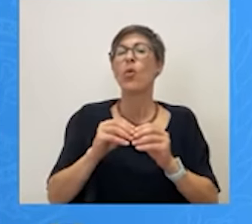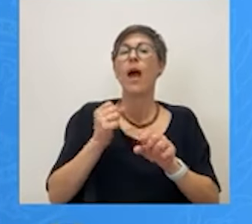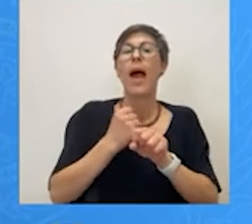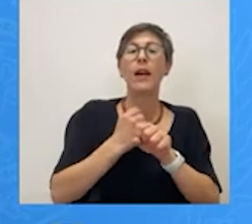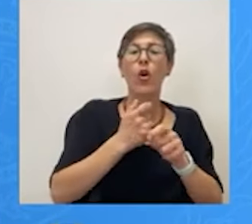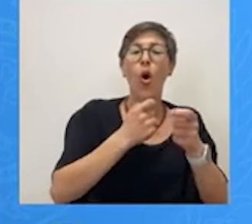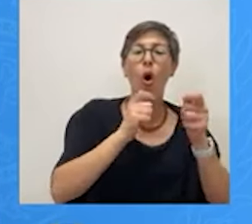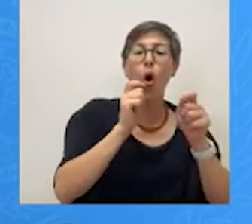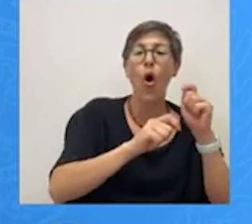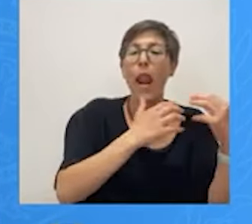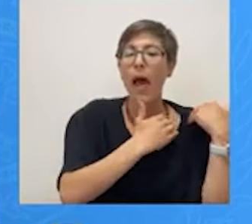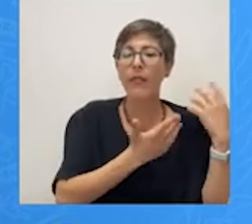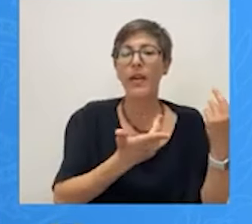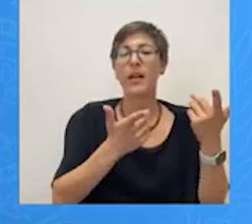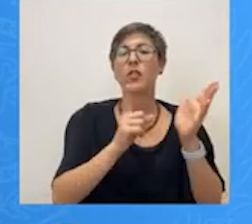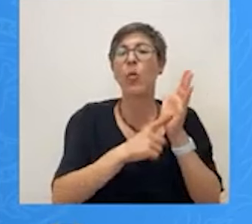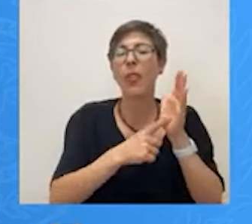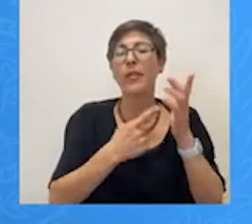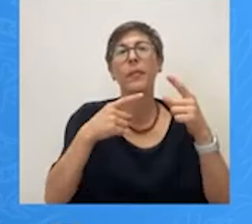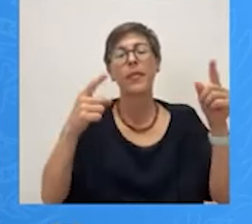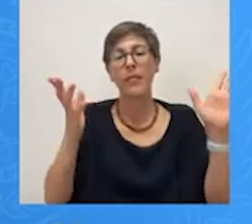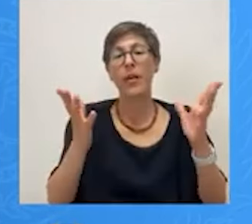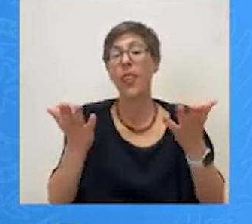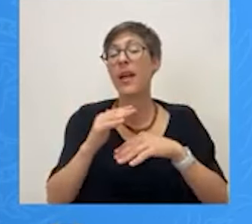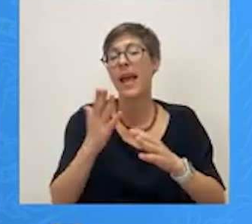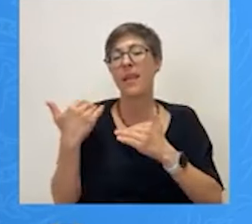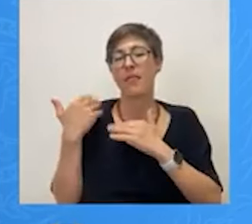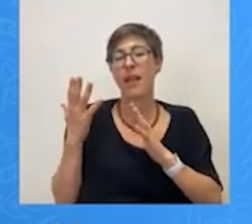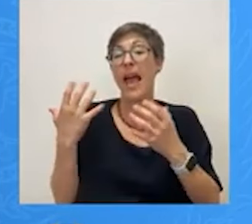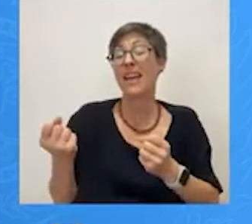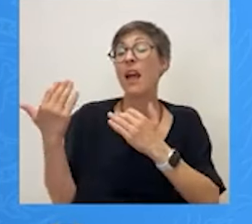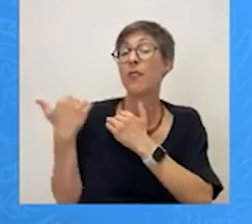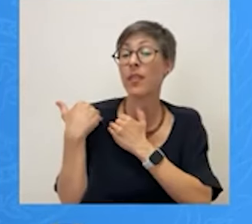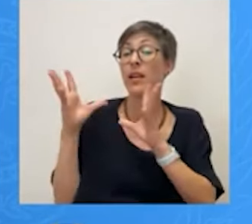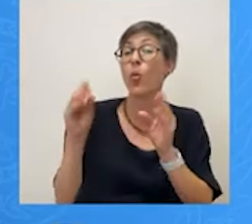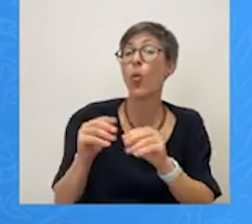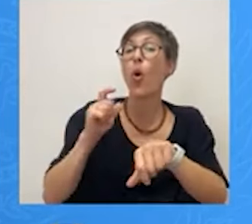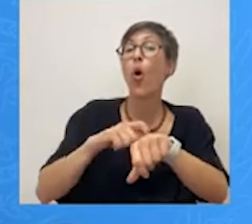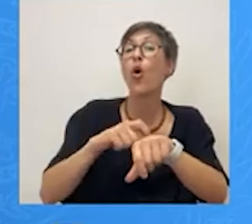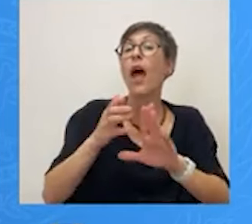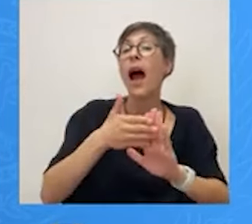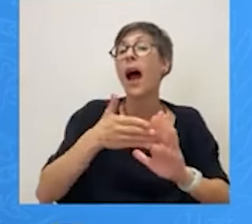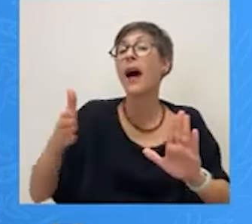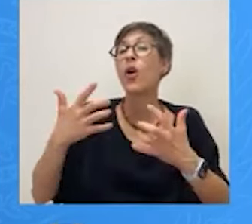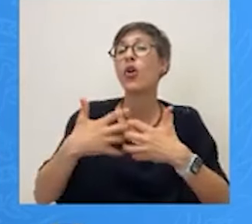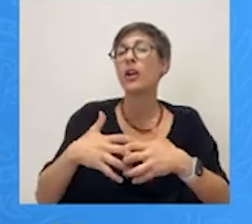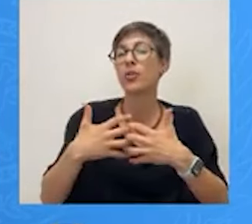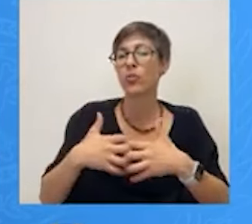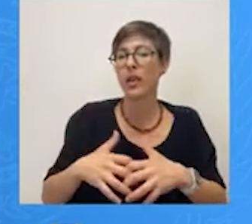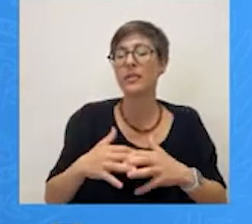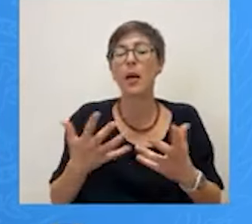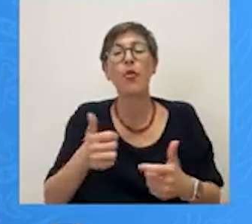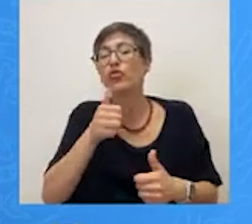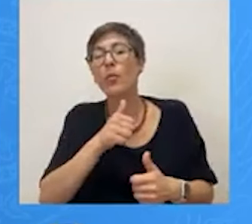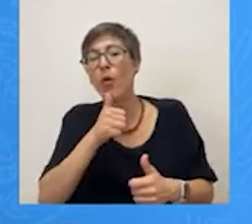τέτοιες και άλλες Έχει ευθύνη για το ωράριο λειτουργίας Και για το πόσο υποφέρει δεν υποφέρει ο Αθηναίος Από